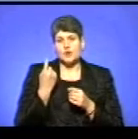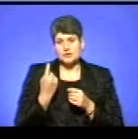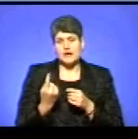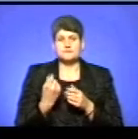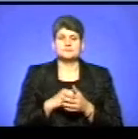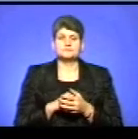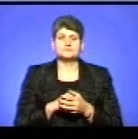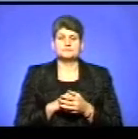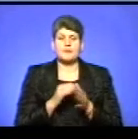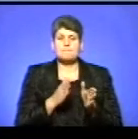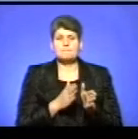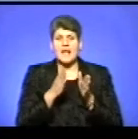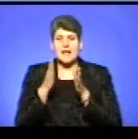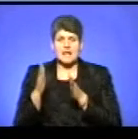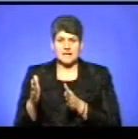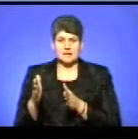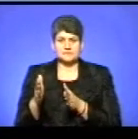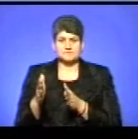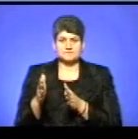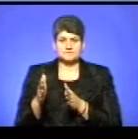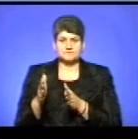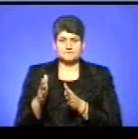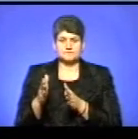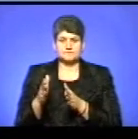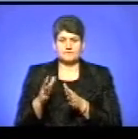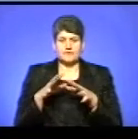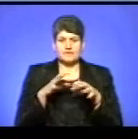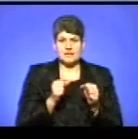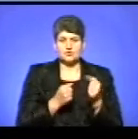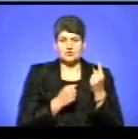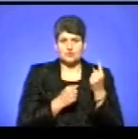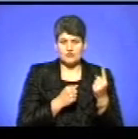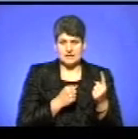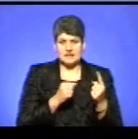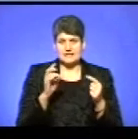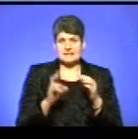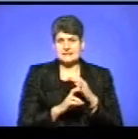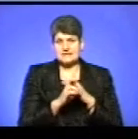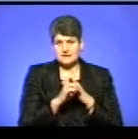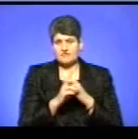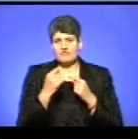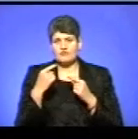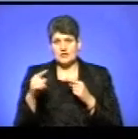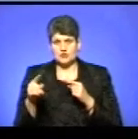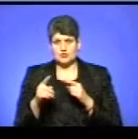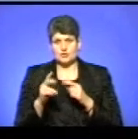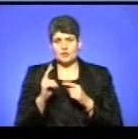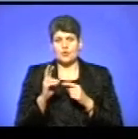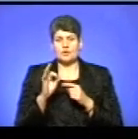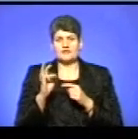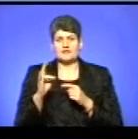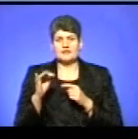перехід із власності однієї церкви, якби власність з другого, конфесійна